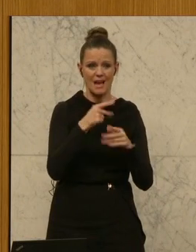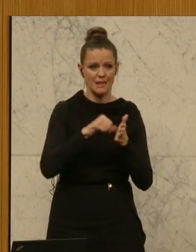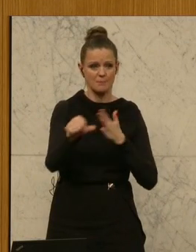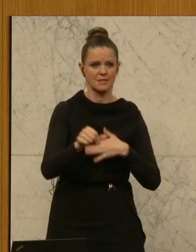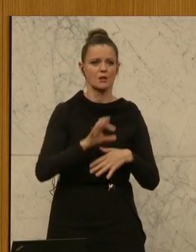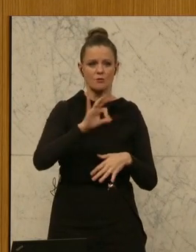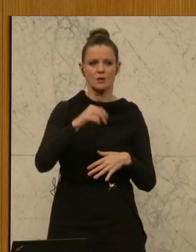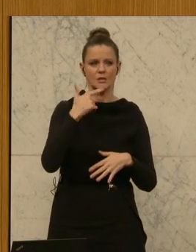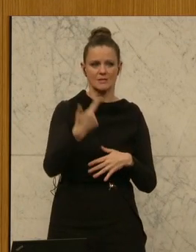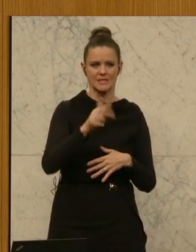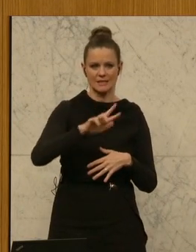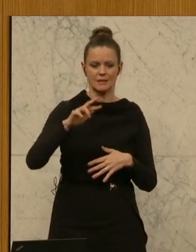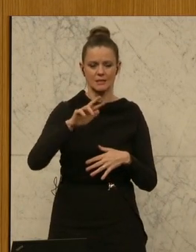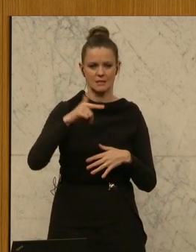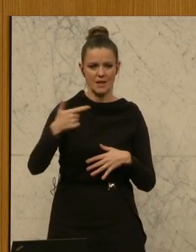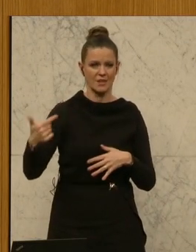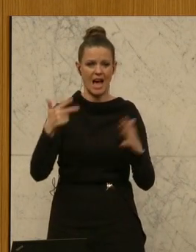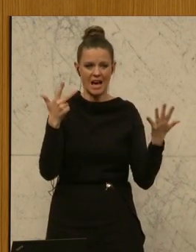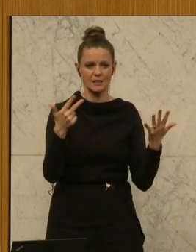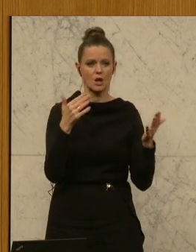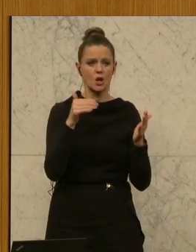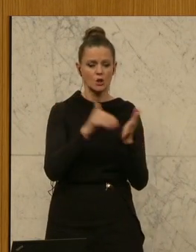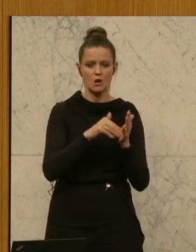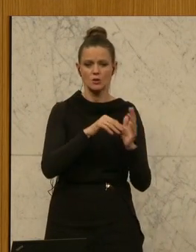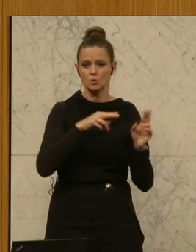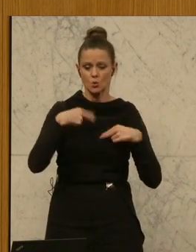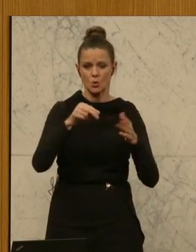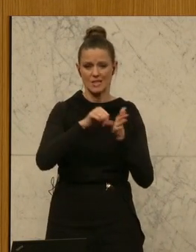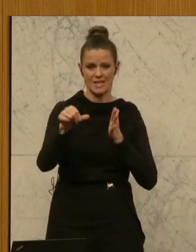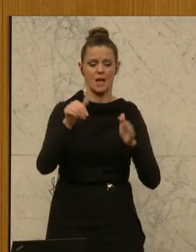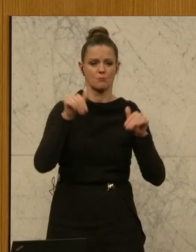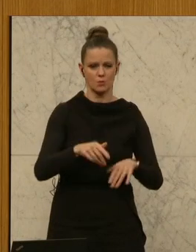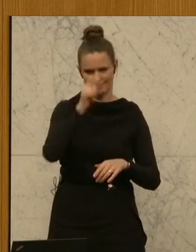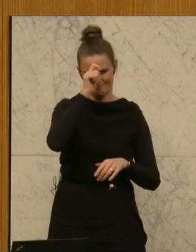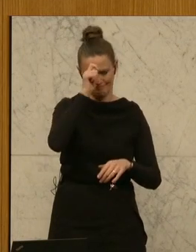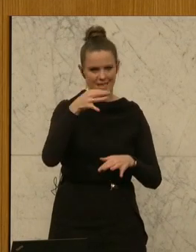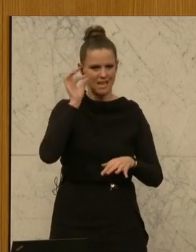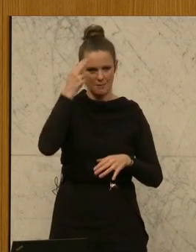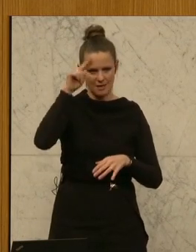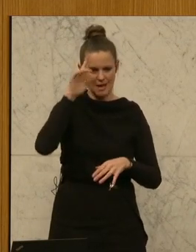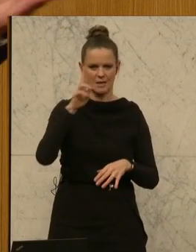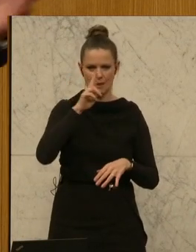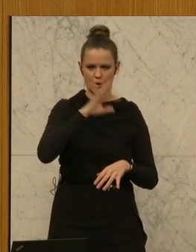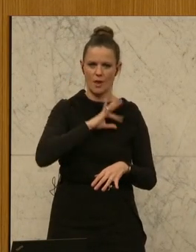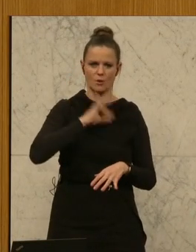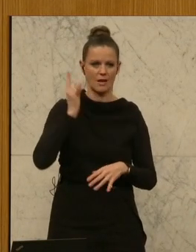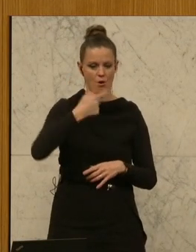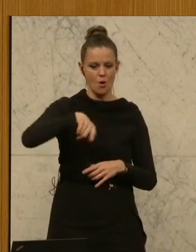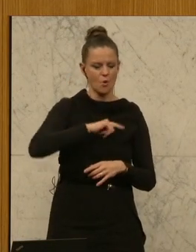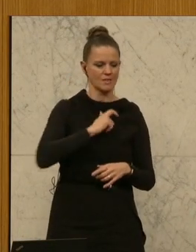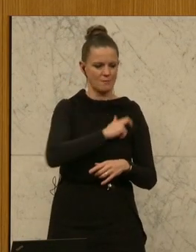2022 8.500 Euro zurückzahlen muss. Geschätzte Damen und Herren, liebe Kolleginnen und Kollegen, unsere